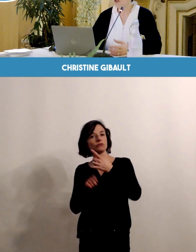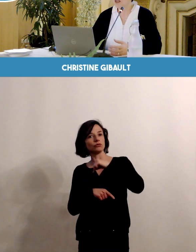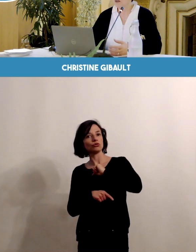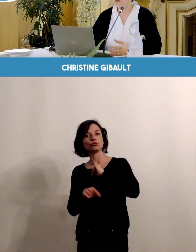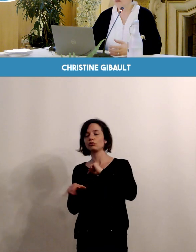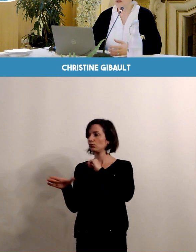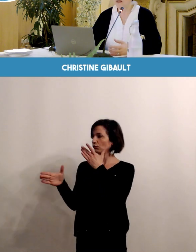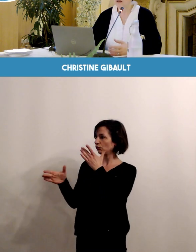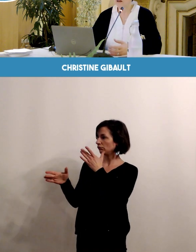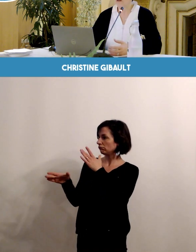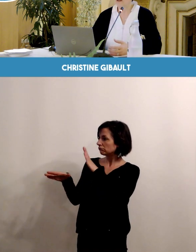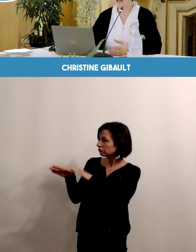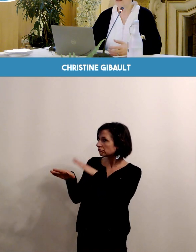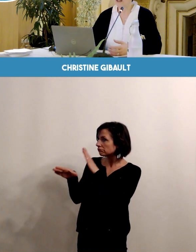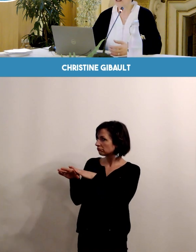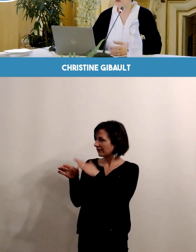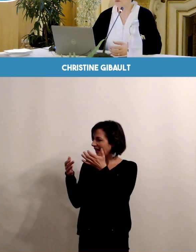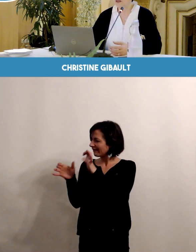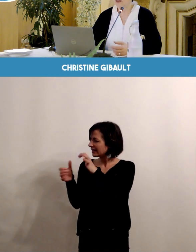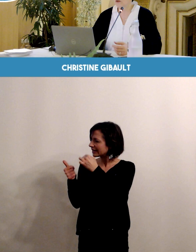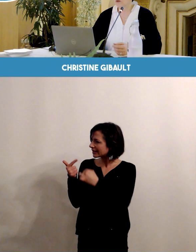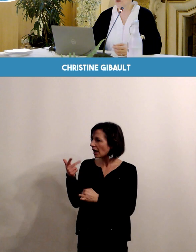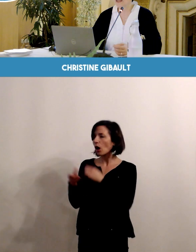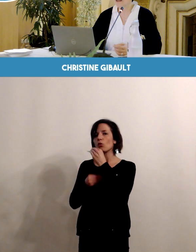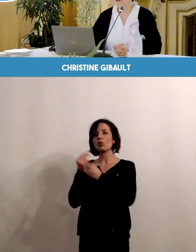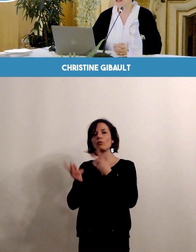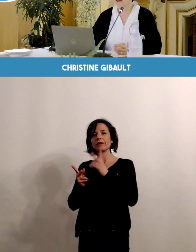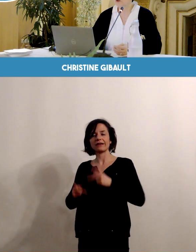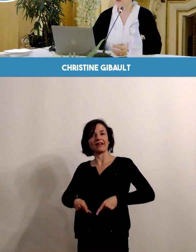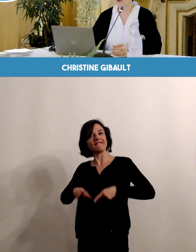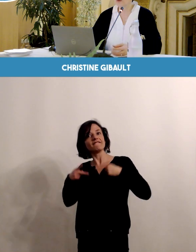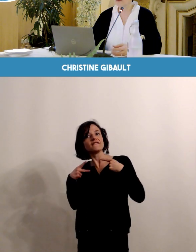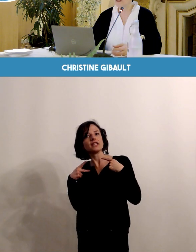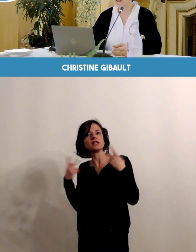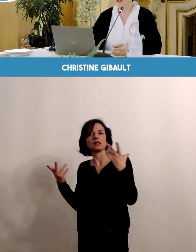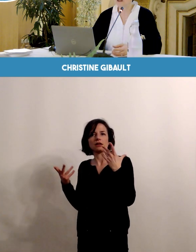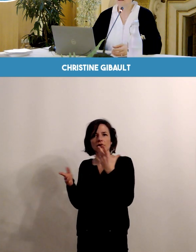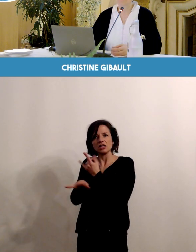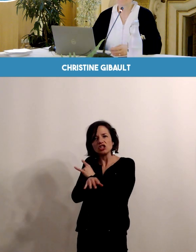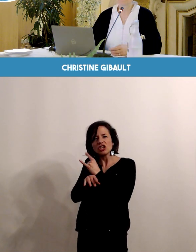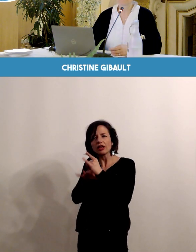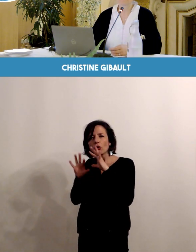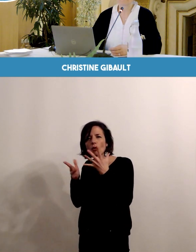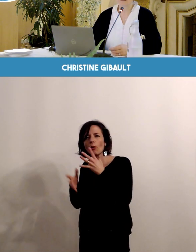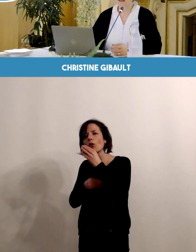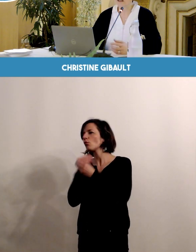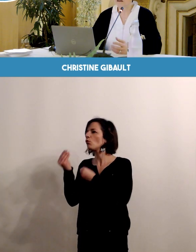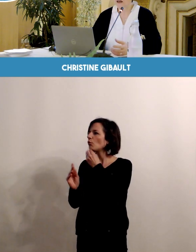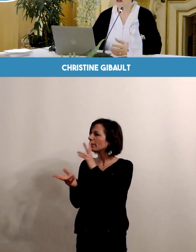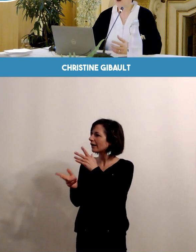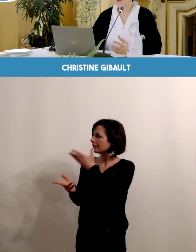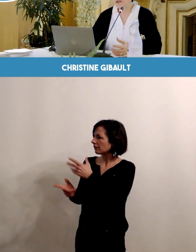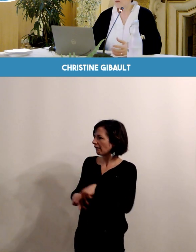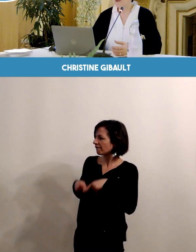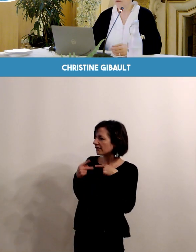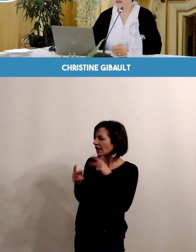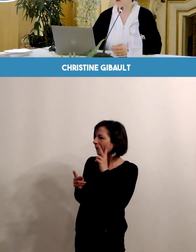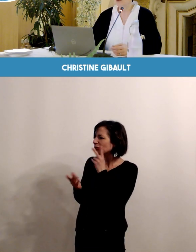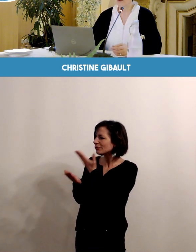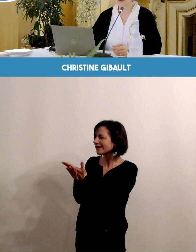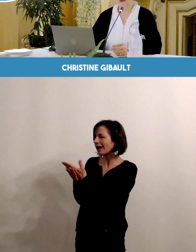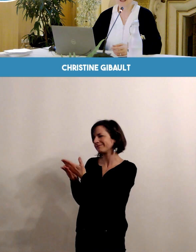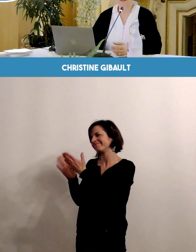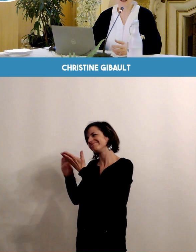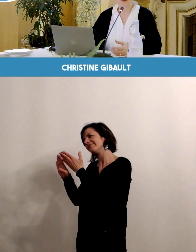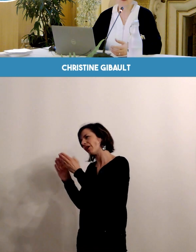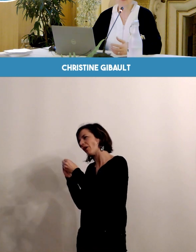conseils d'hygiène de vie en lien avec d'éventuels facteurs de risque liés à votre mode de vie et à leurs possibles impacts